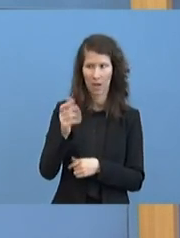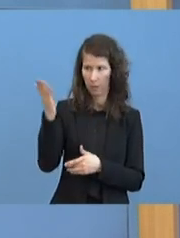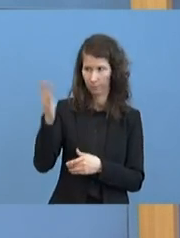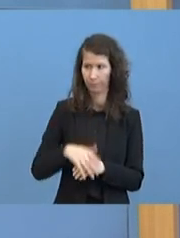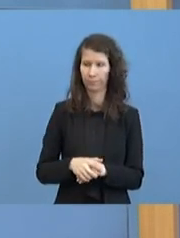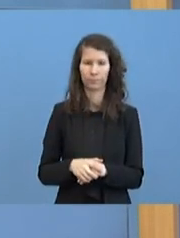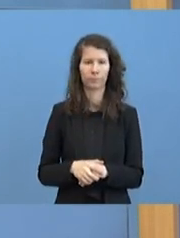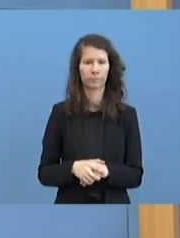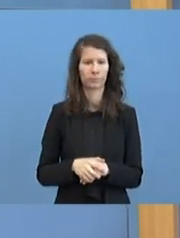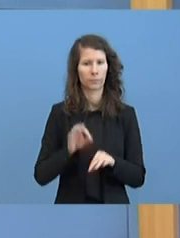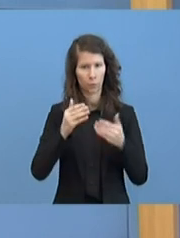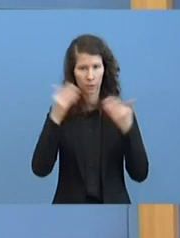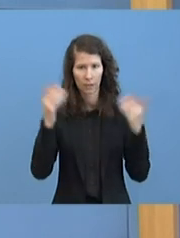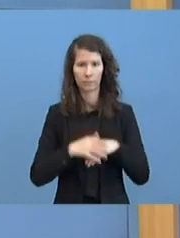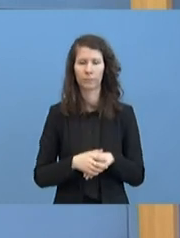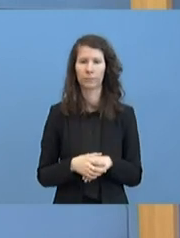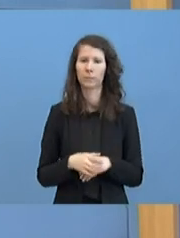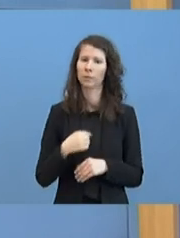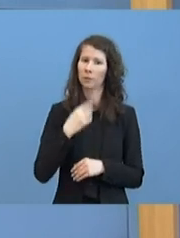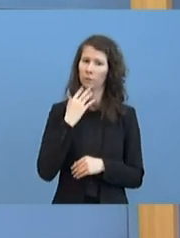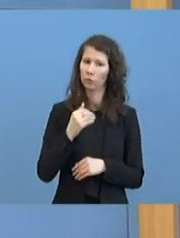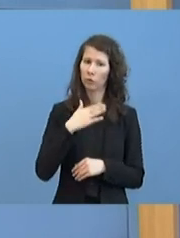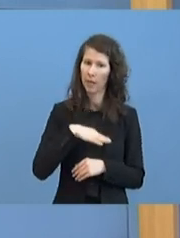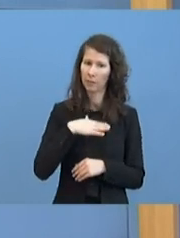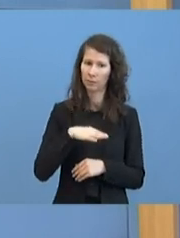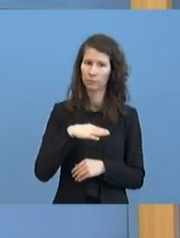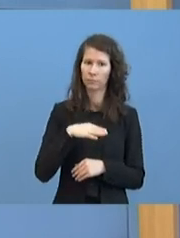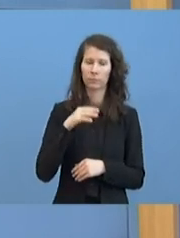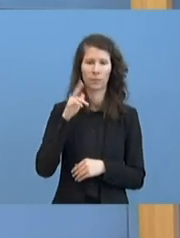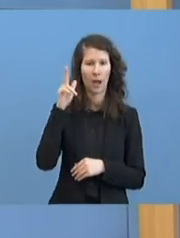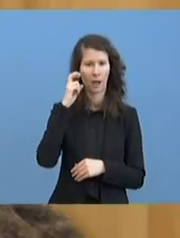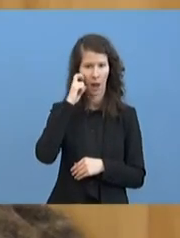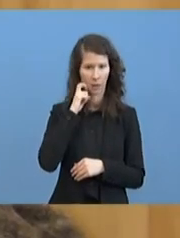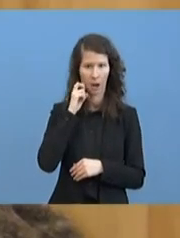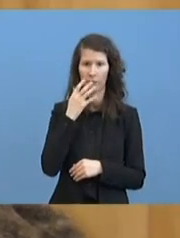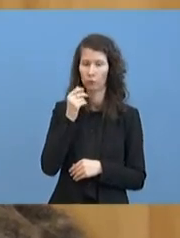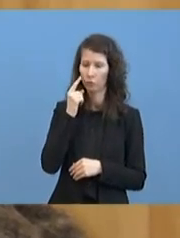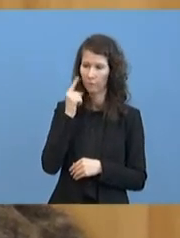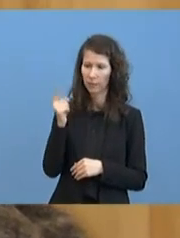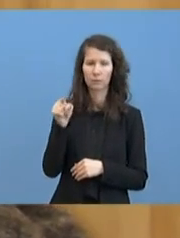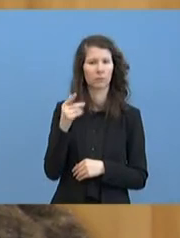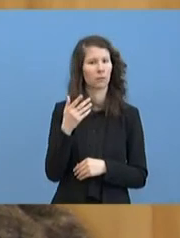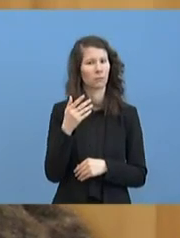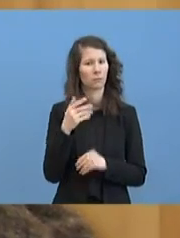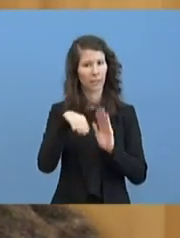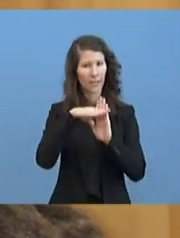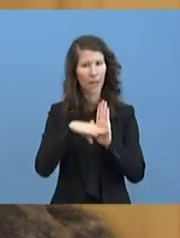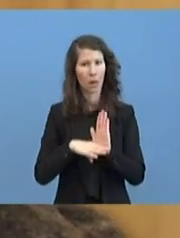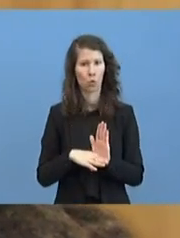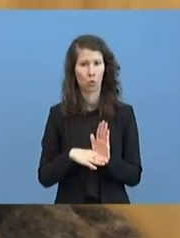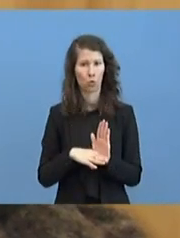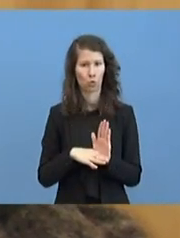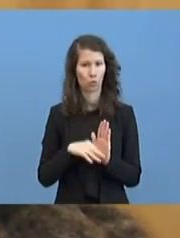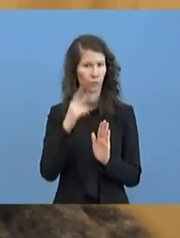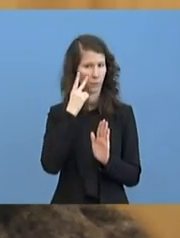Ja, ich möchte gerne von Ihnen, Herrn Alter, Einzelheiten wissen über die Regelung. Soweit ich